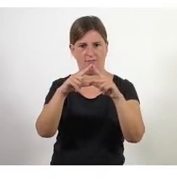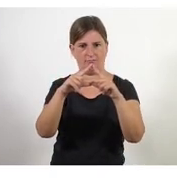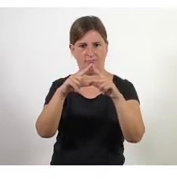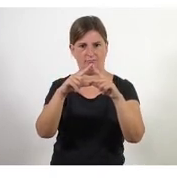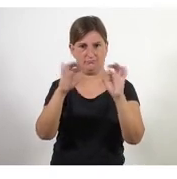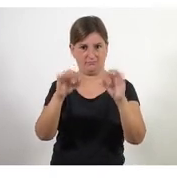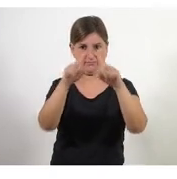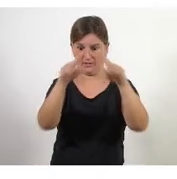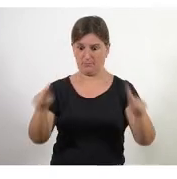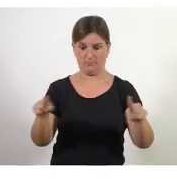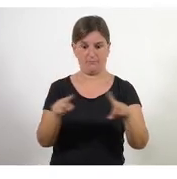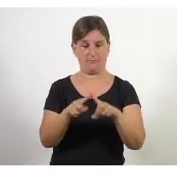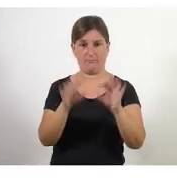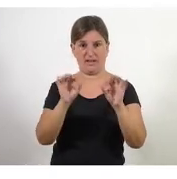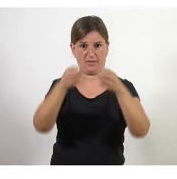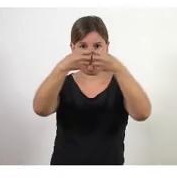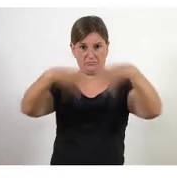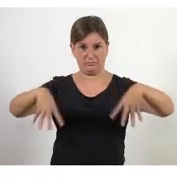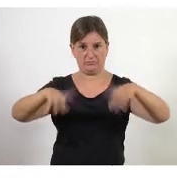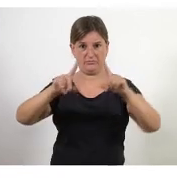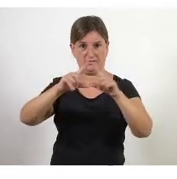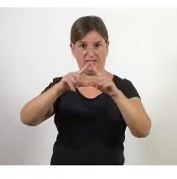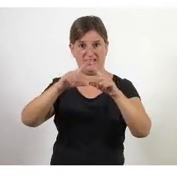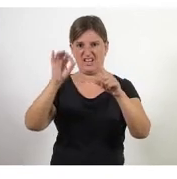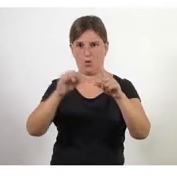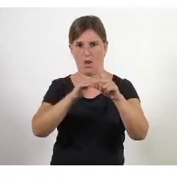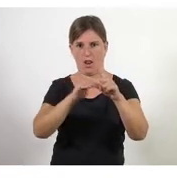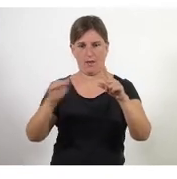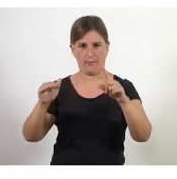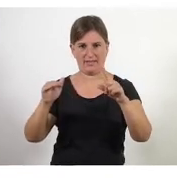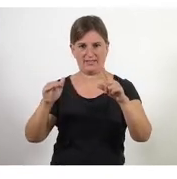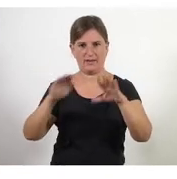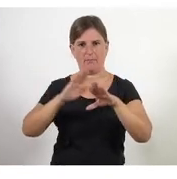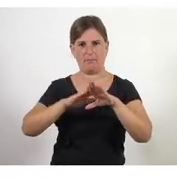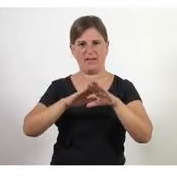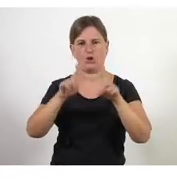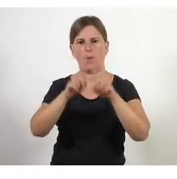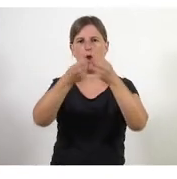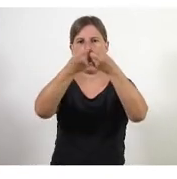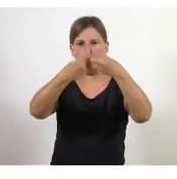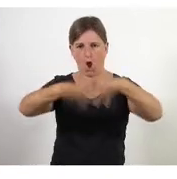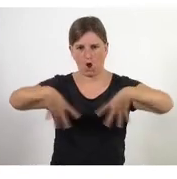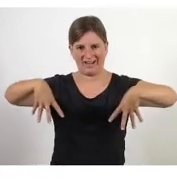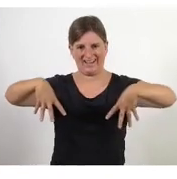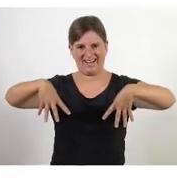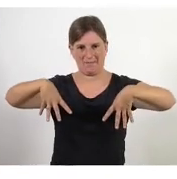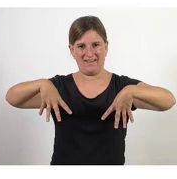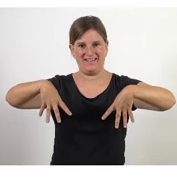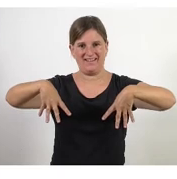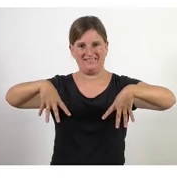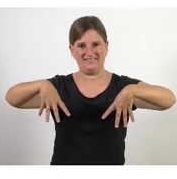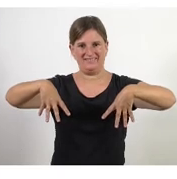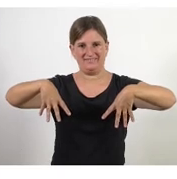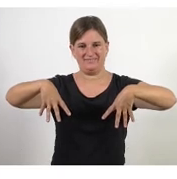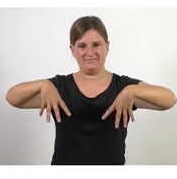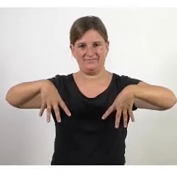per tot el que fa referència a l'organigrama per entendre'ns per